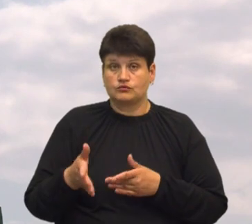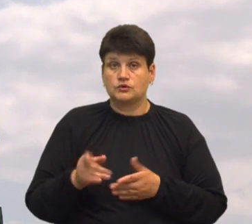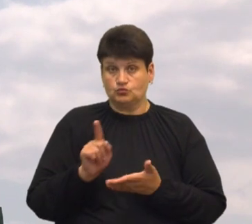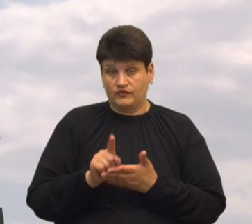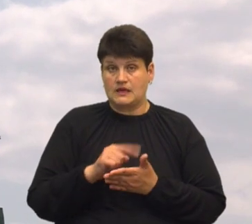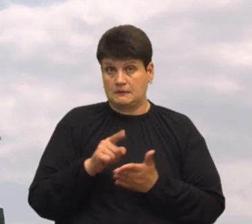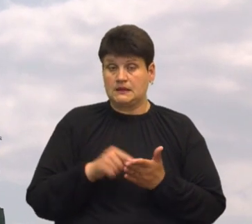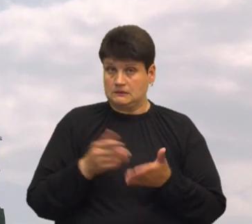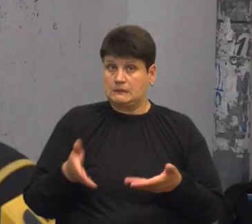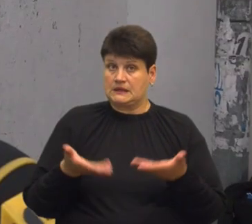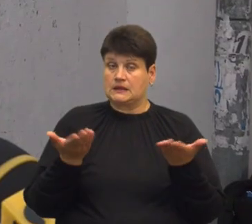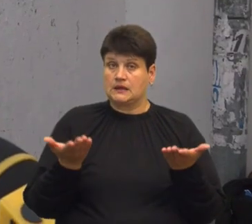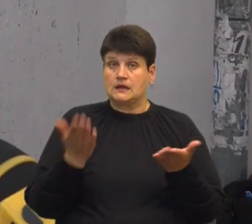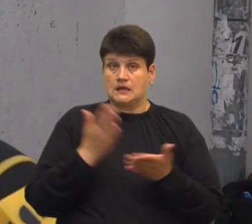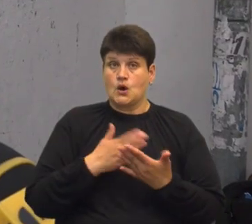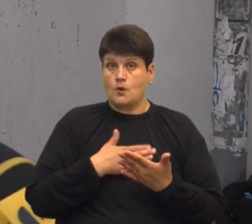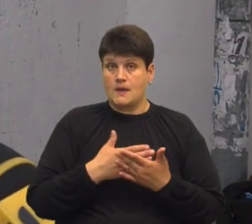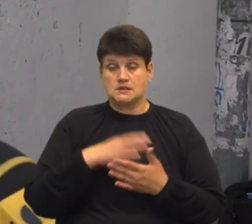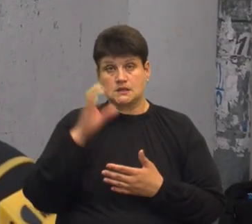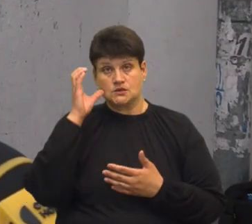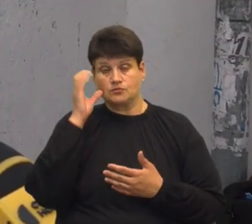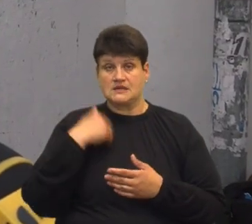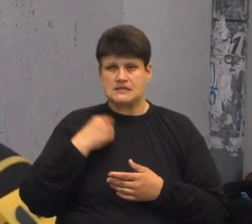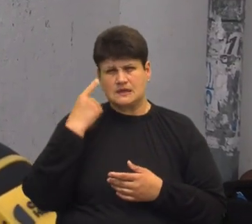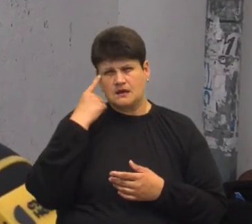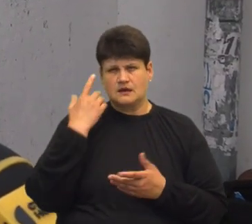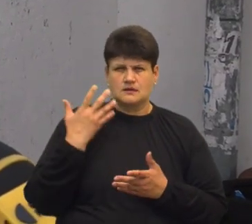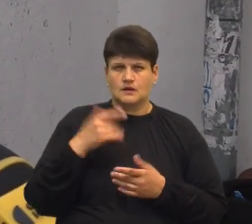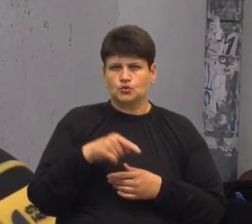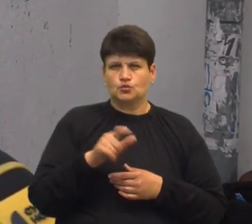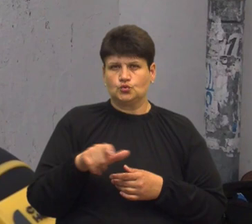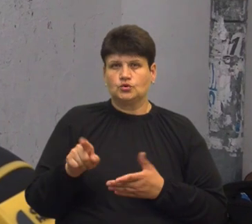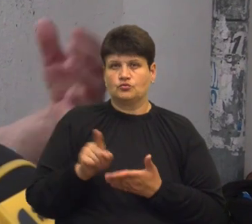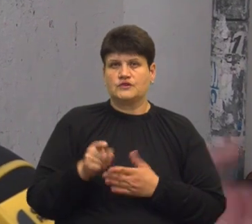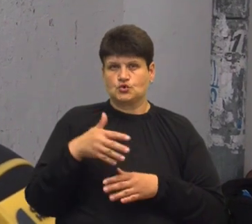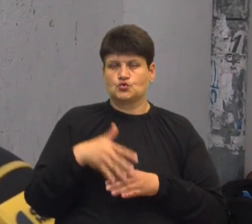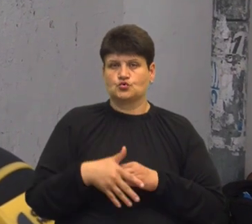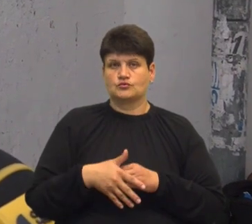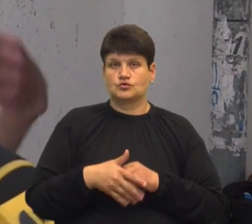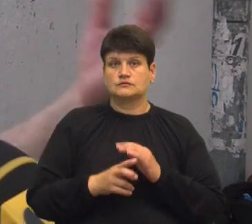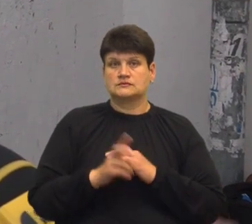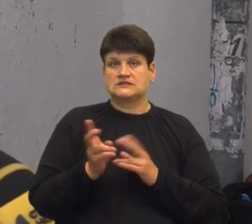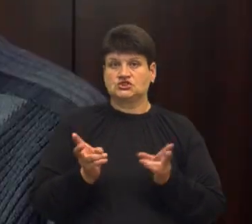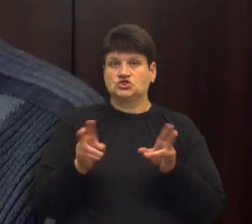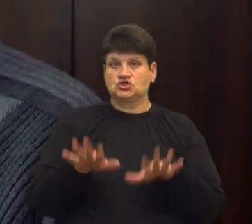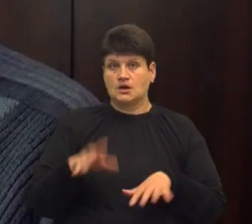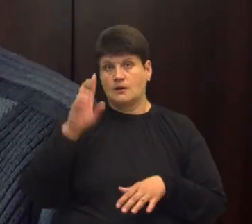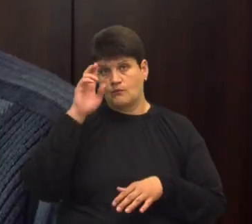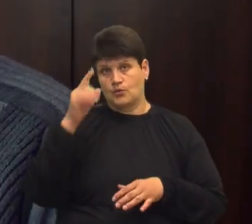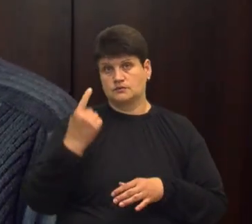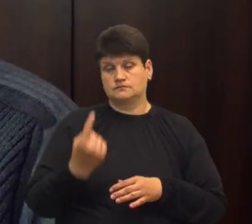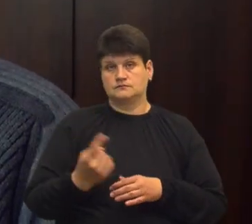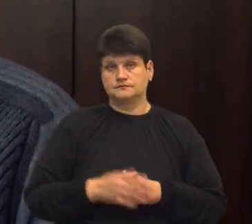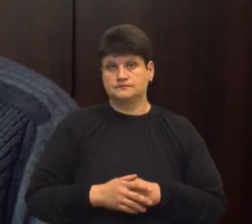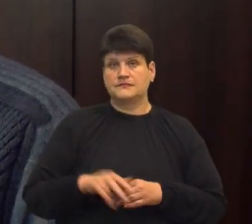піднімають, є якісь громадські слухання. Мені здається, що тут люди повинні зрозуміти, що храм залишається, Бог єдиний. Директор